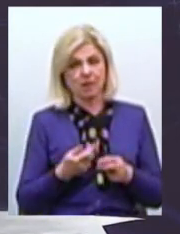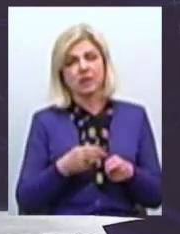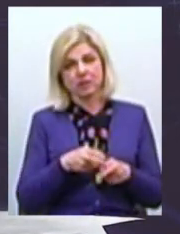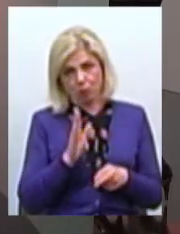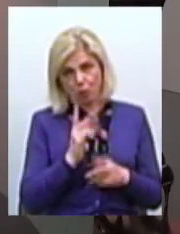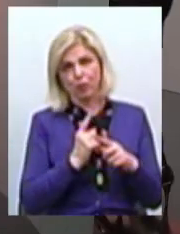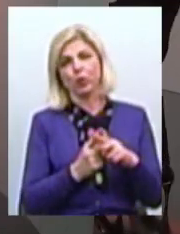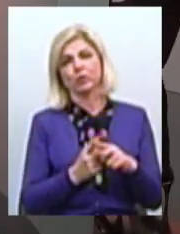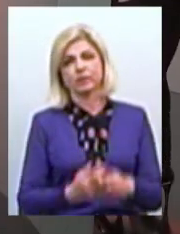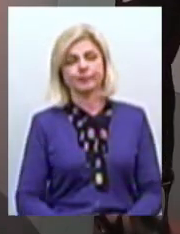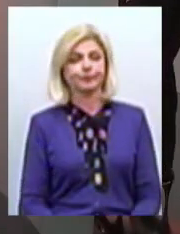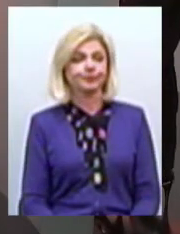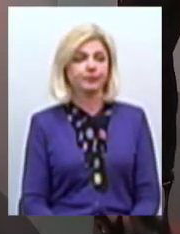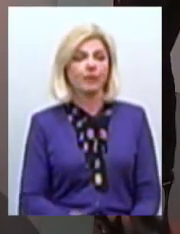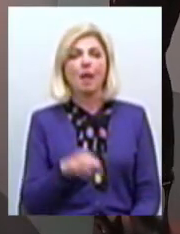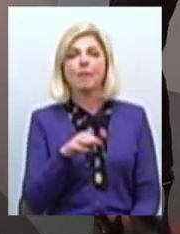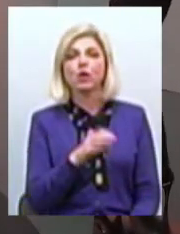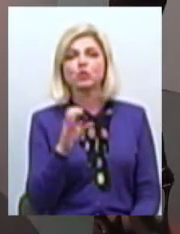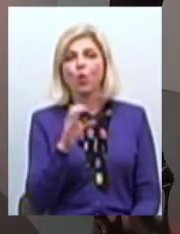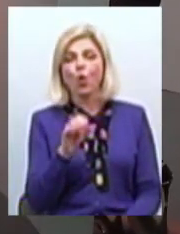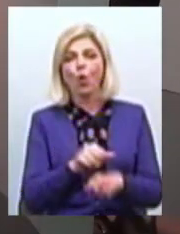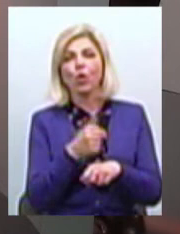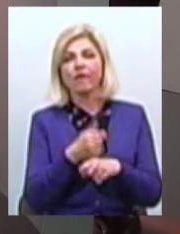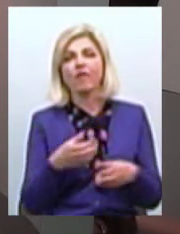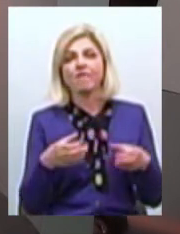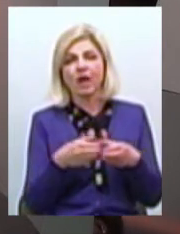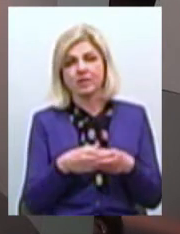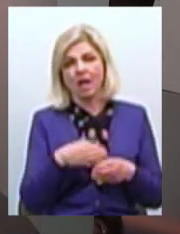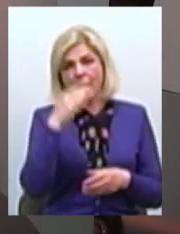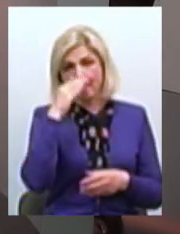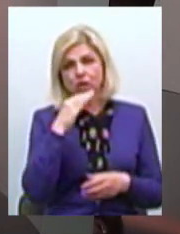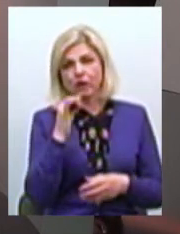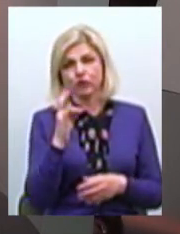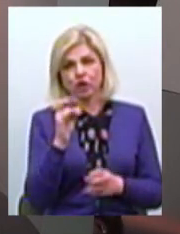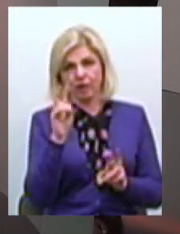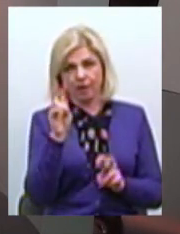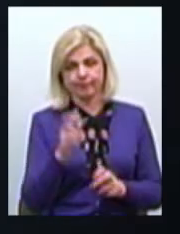Дякую Михайло Соколов Голова фракції Українського об'єднання Батьківщина Виколаївській Бораді